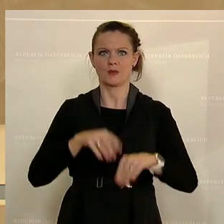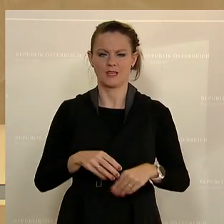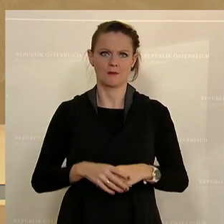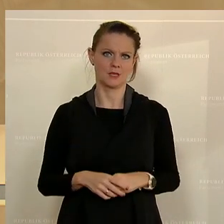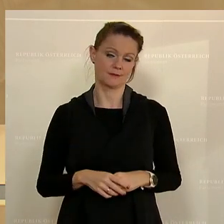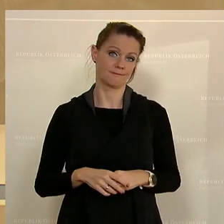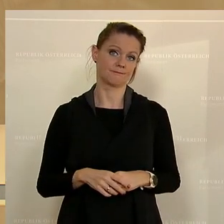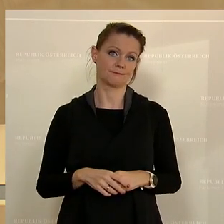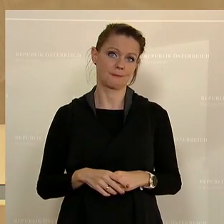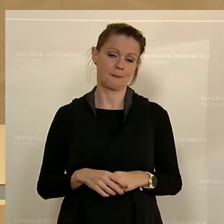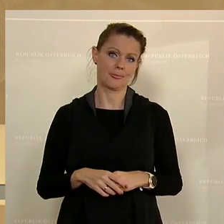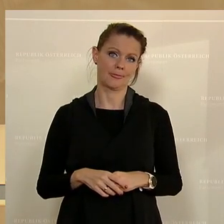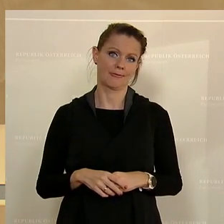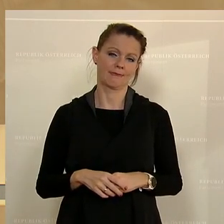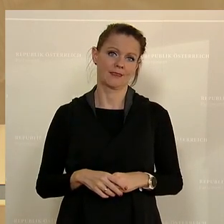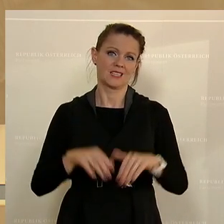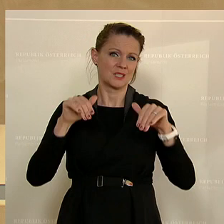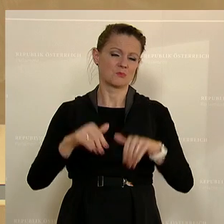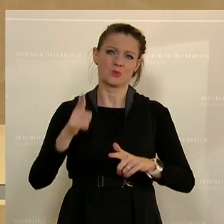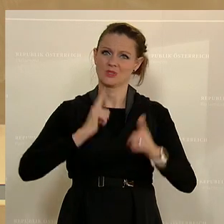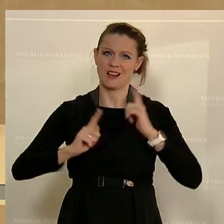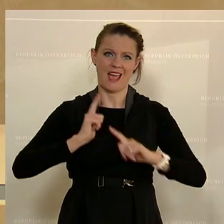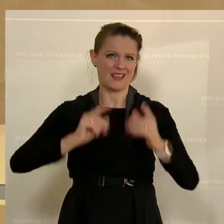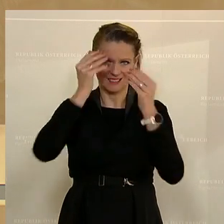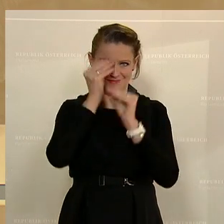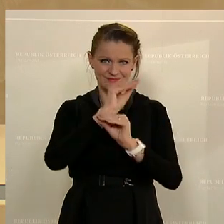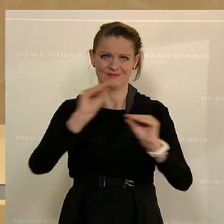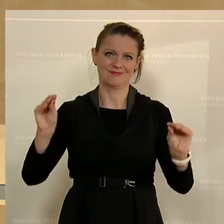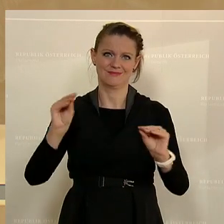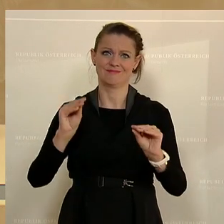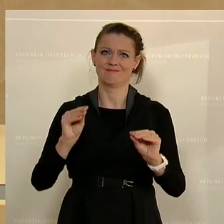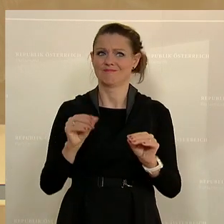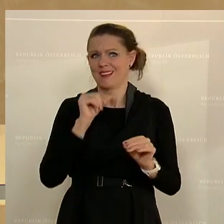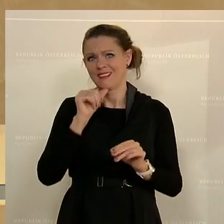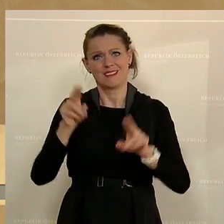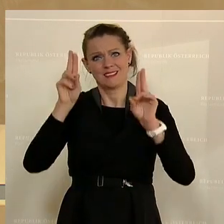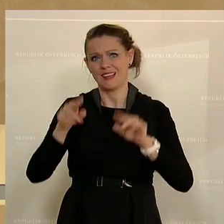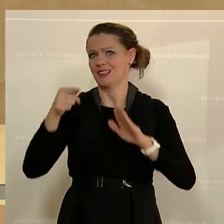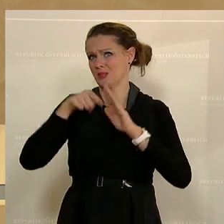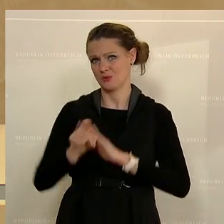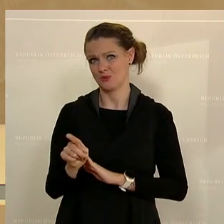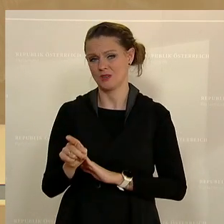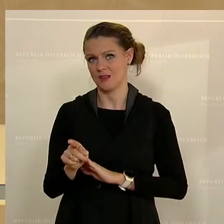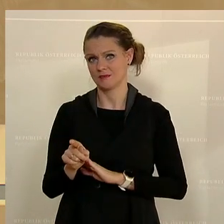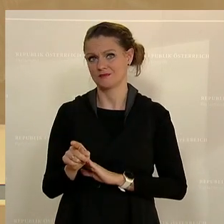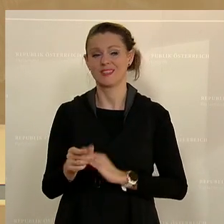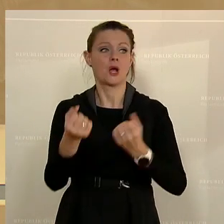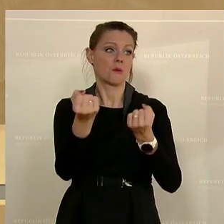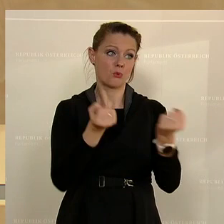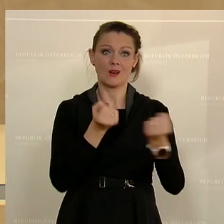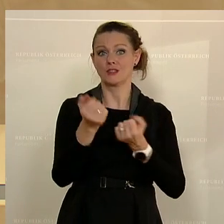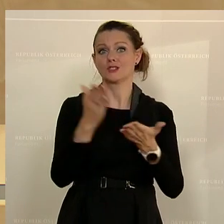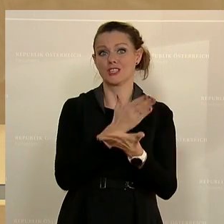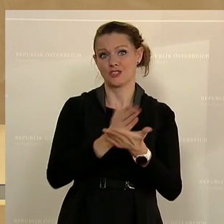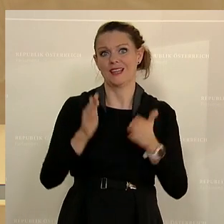auch hier muss ich Ihnen leider sagen, das wäre nicht der richtige Zugang. Es sind politische Entscheidungen zu treffen